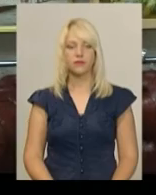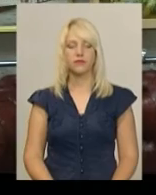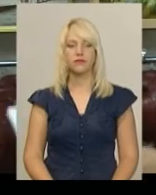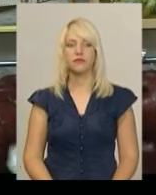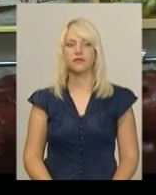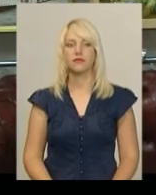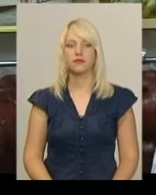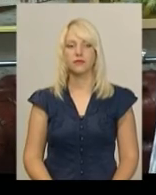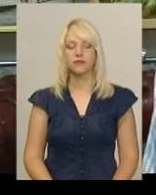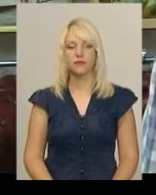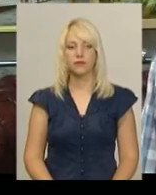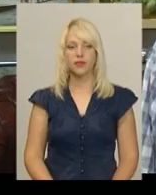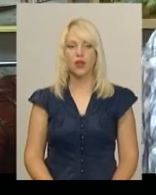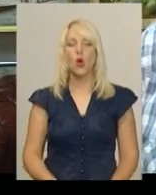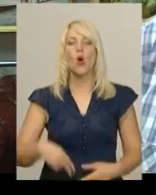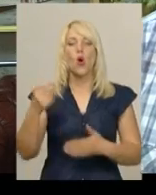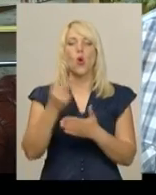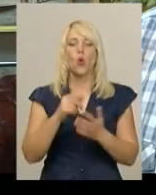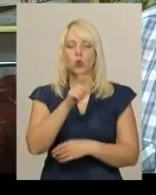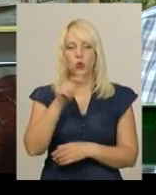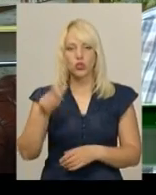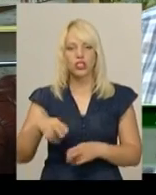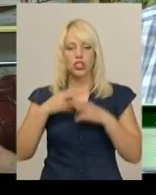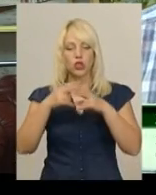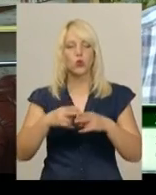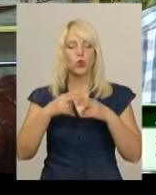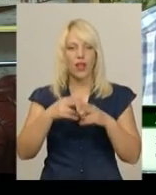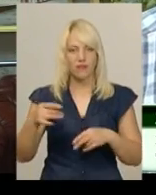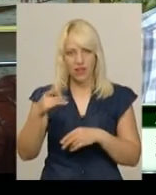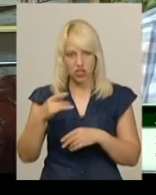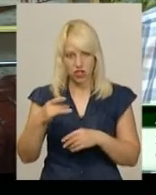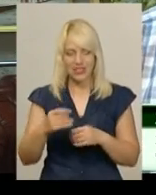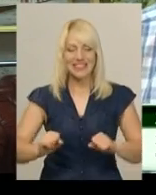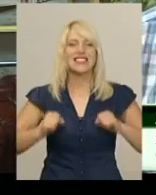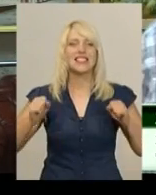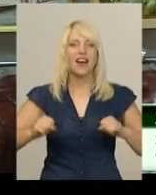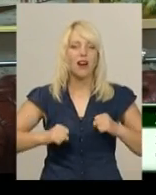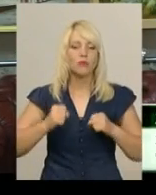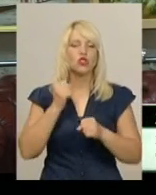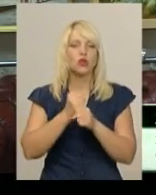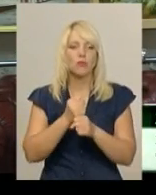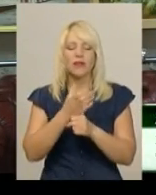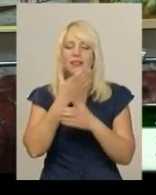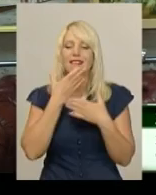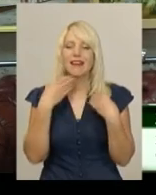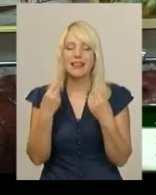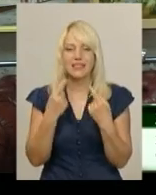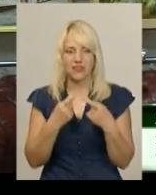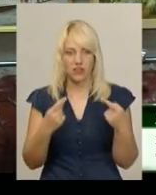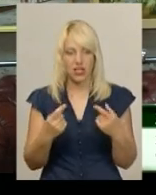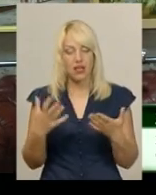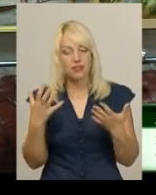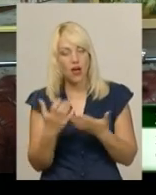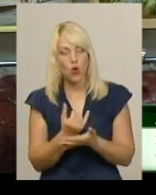Художники до неї вечної стараються зробити красиві речі і знаходять цікаві